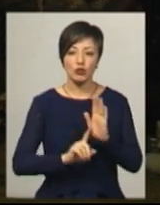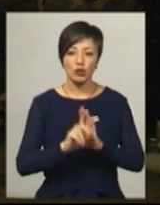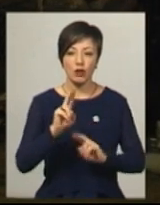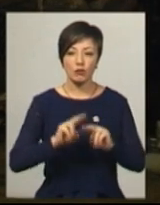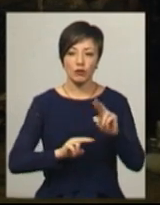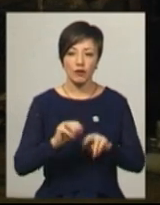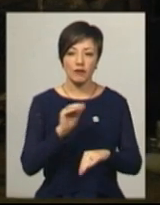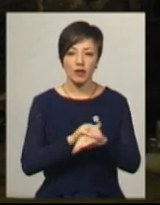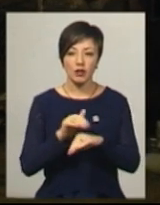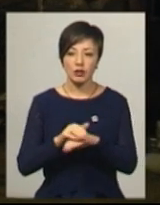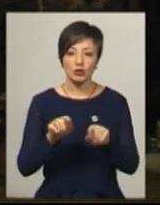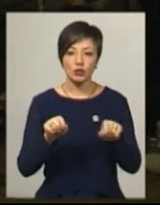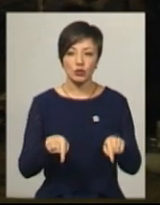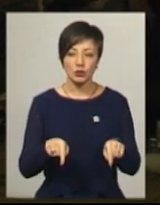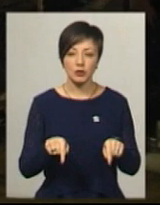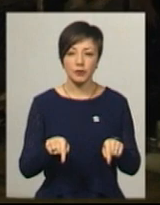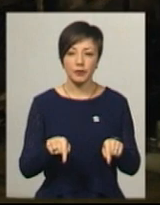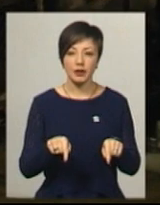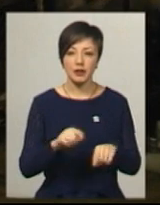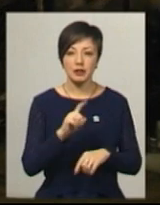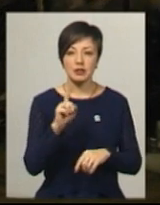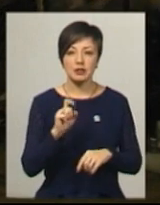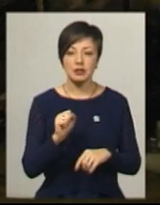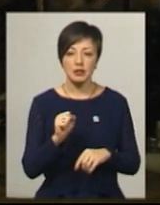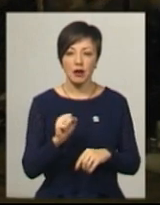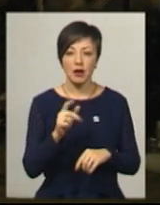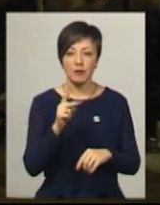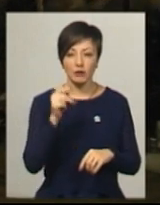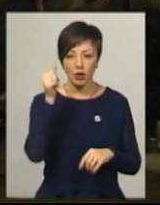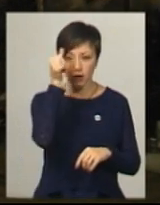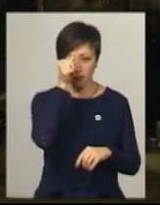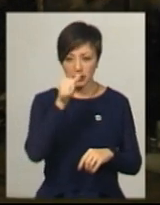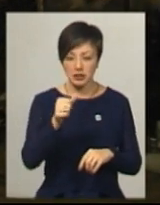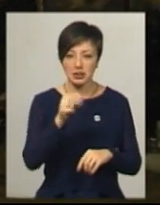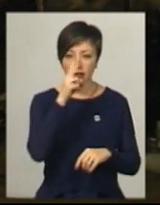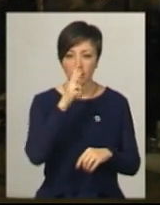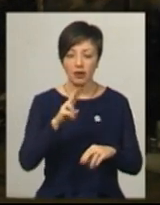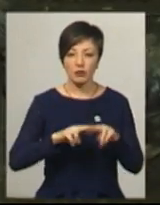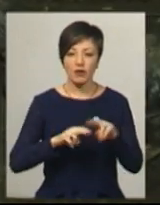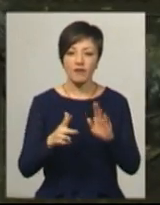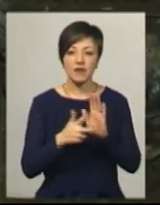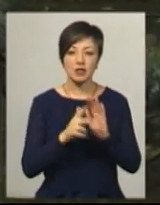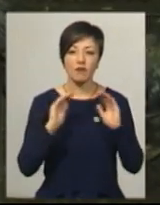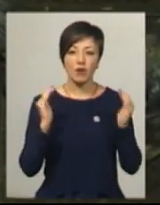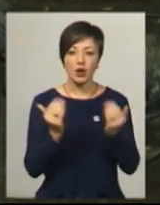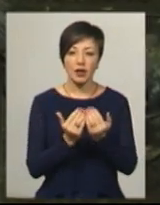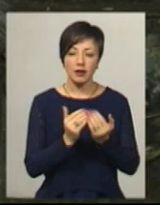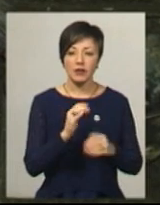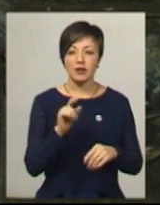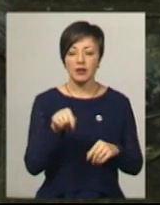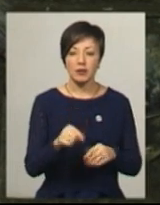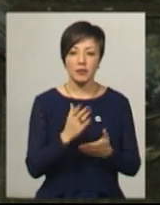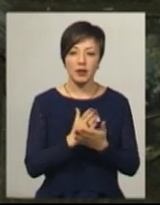І фактично тут за півтора місяця, за два ми збудували вісім вольєрів. В ізоляторі наразі